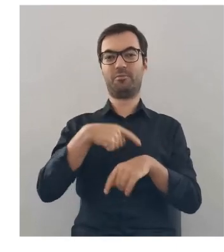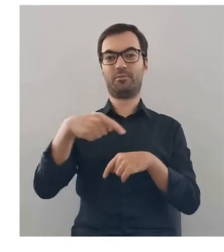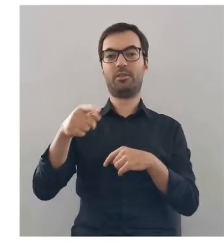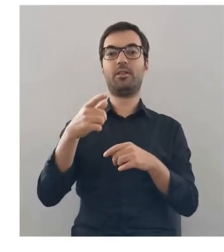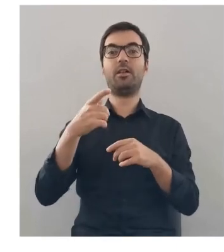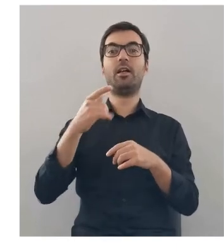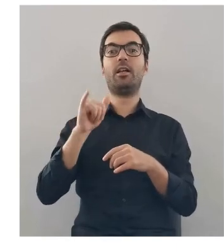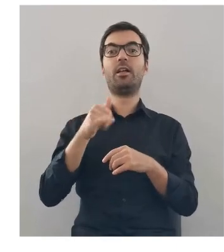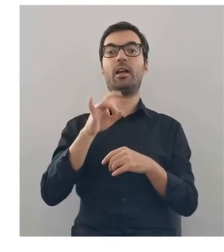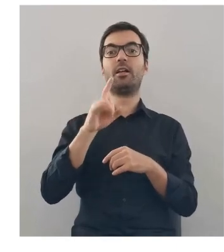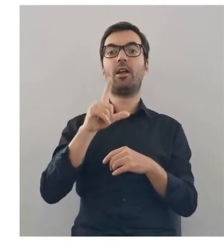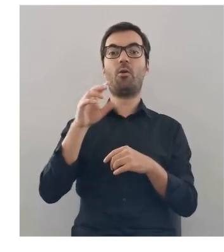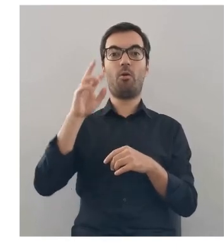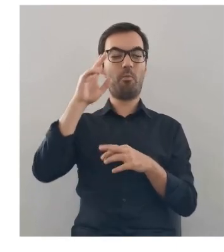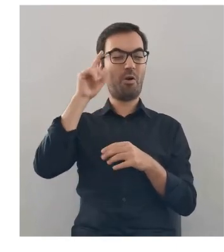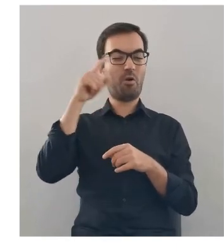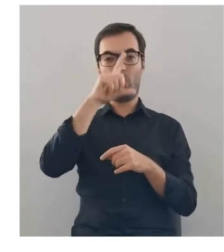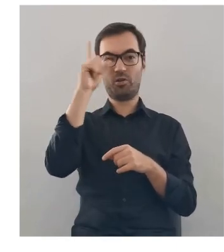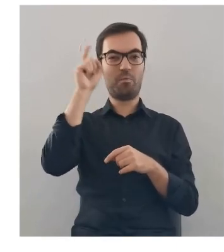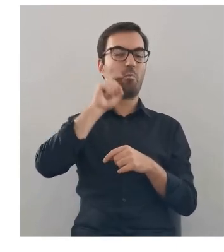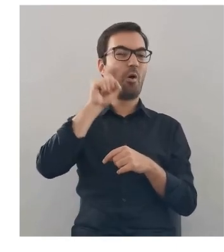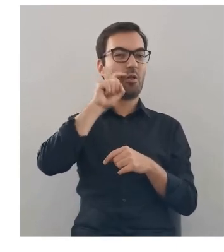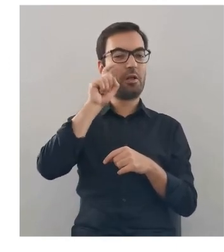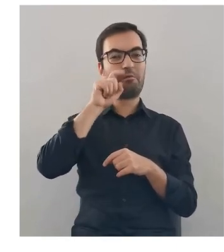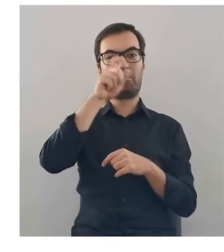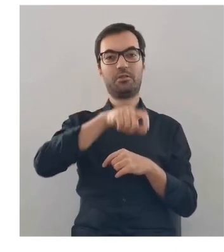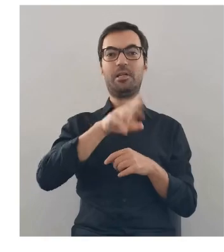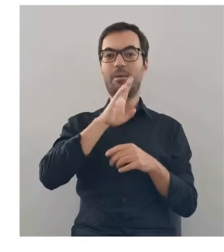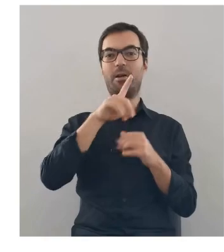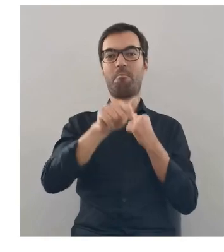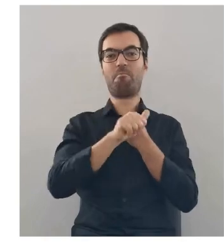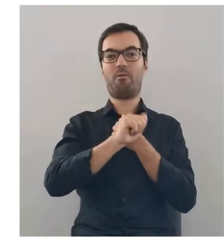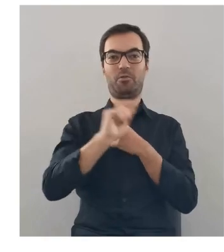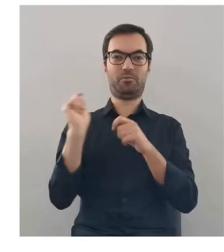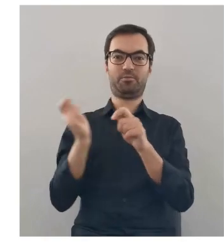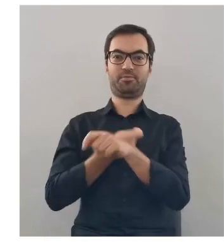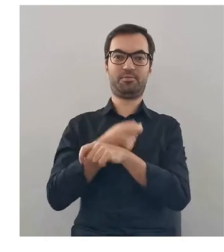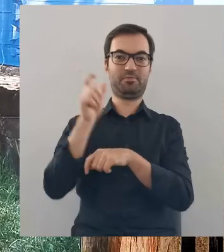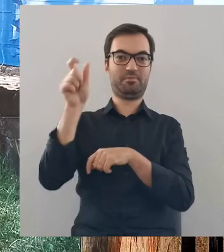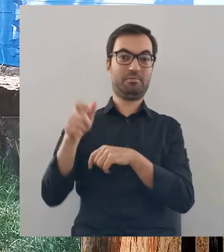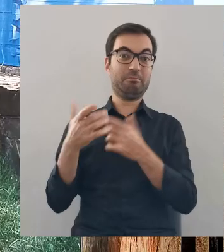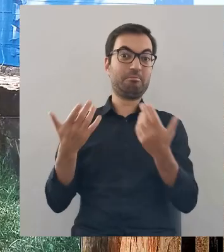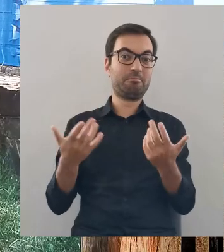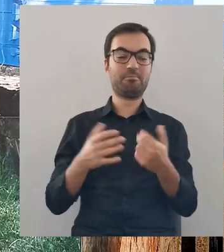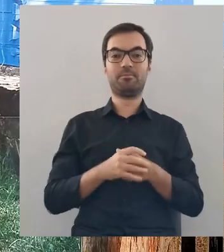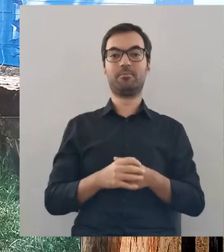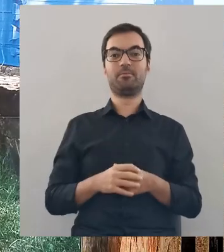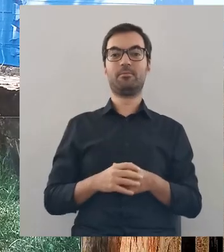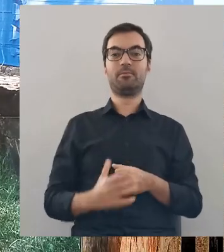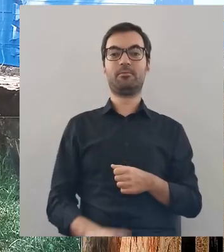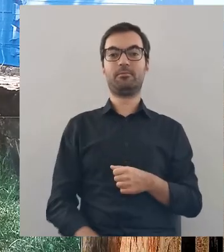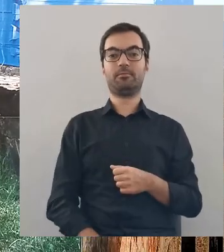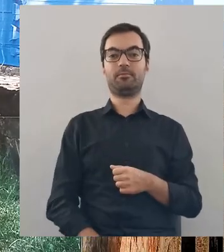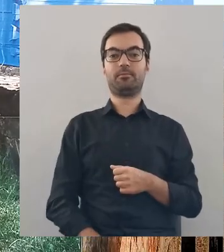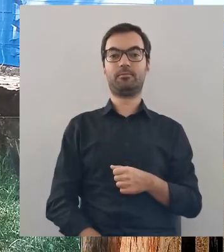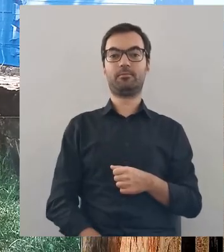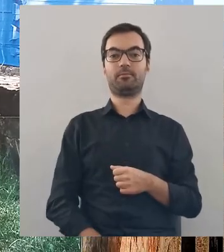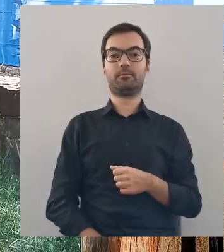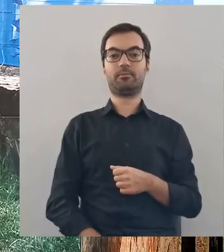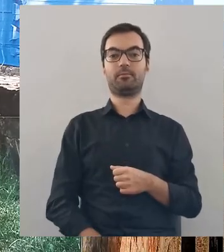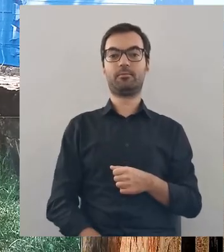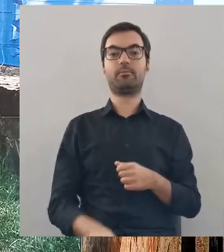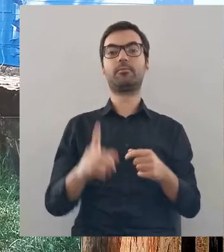zmarł i nawet przez pewien czas Jagiełło był podejrzewany o to, że do tego szybkiego zejścia Kiejstuta się przyczynił.